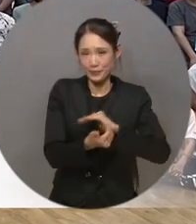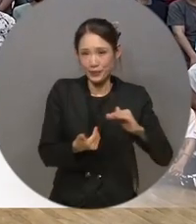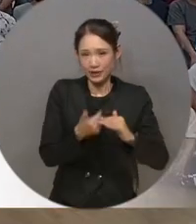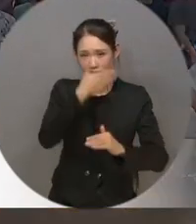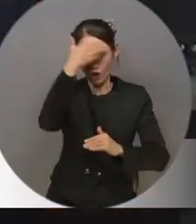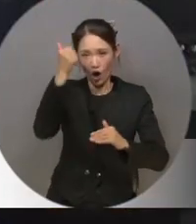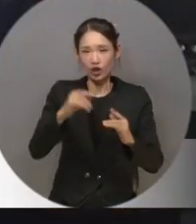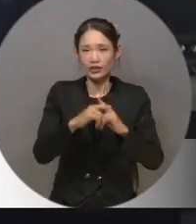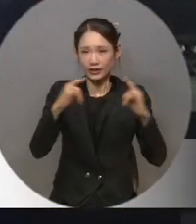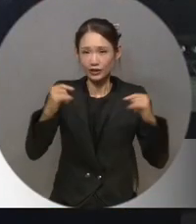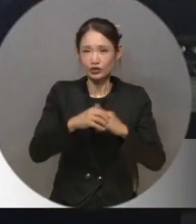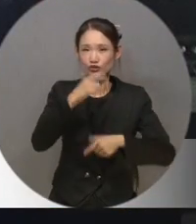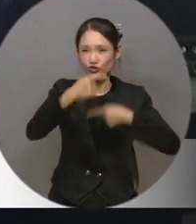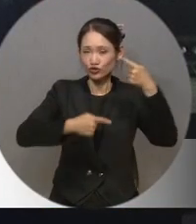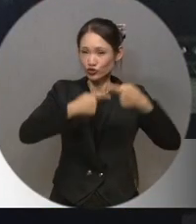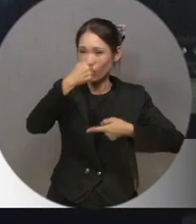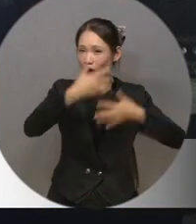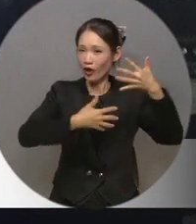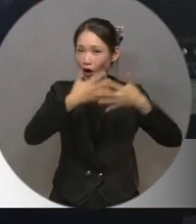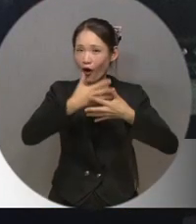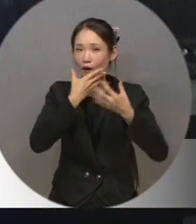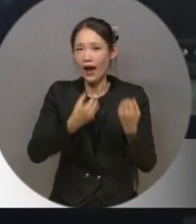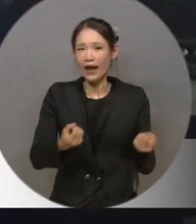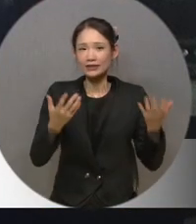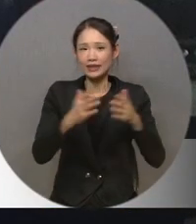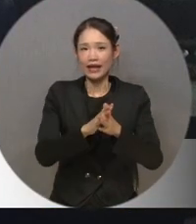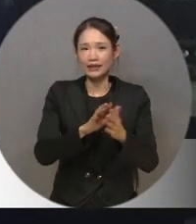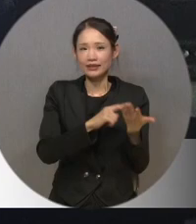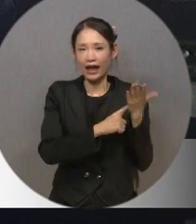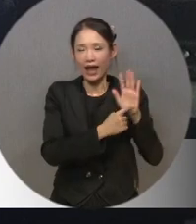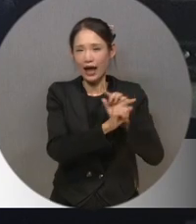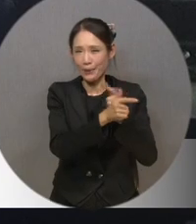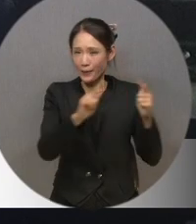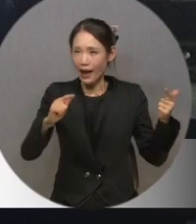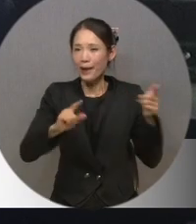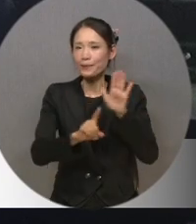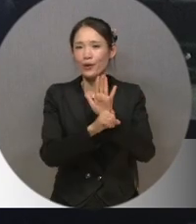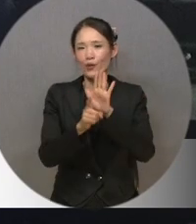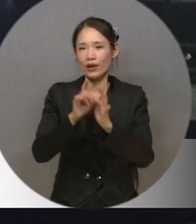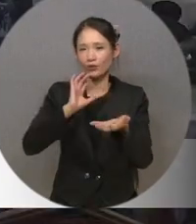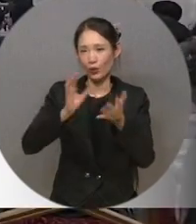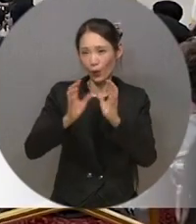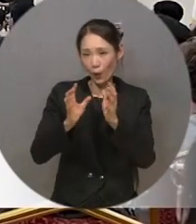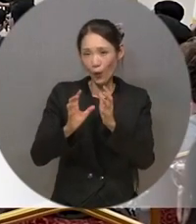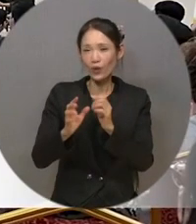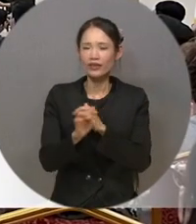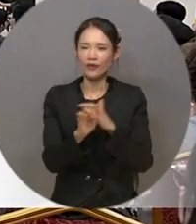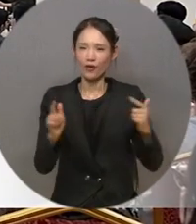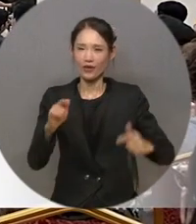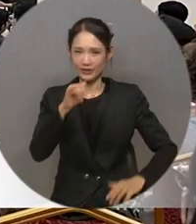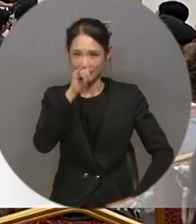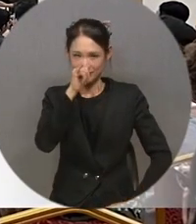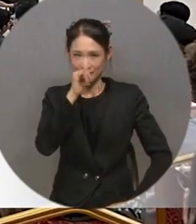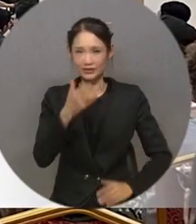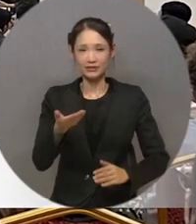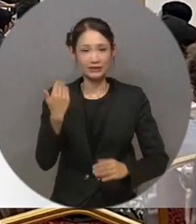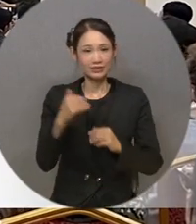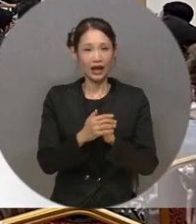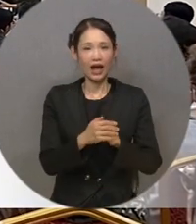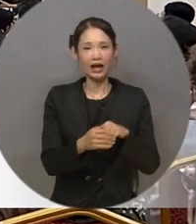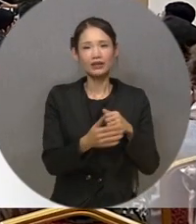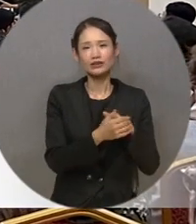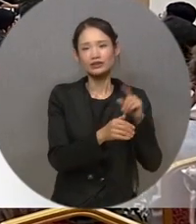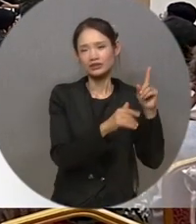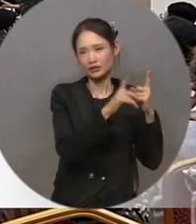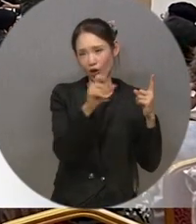비롯해 수어 영화제, 다양한 발표와 토론 등 다채로운 프로그램이 진행됐습니다. 또 지난 11일 개막식을